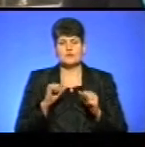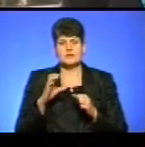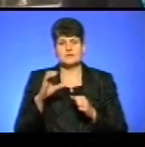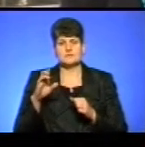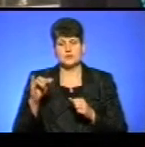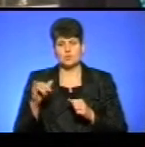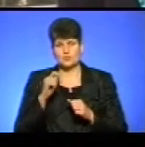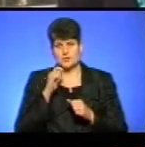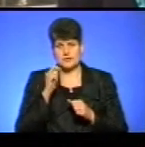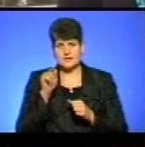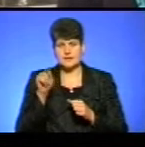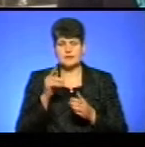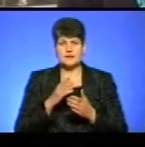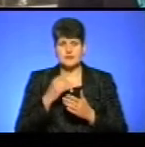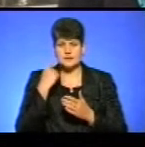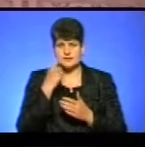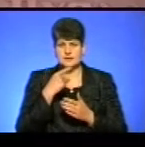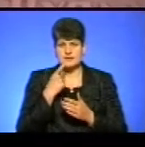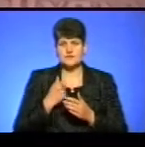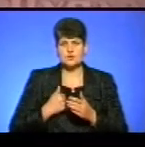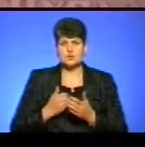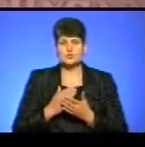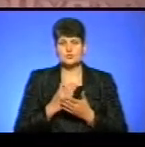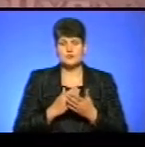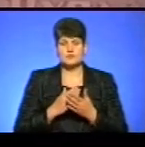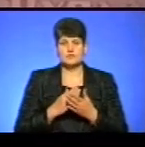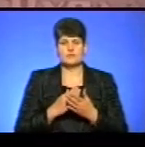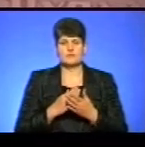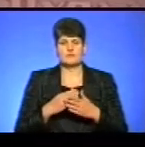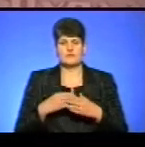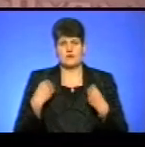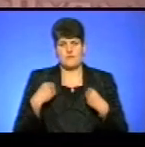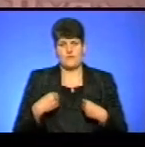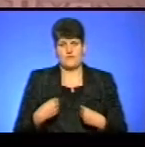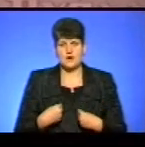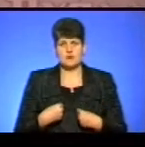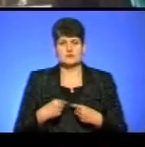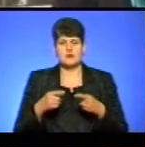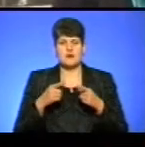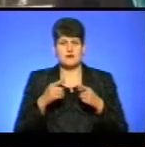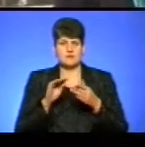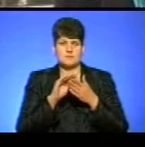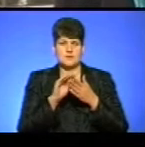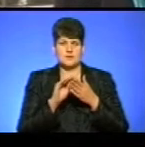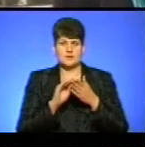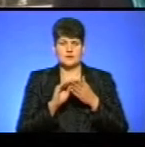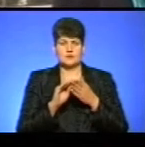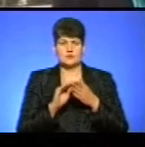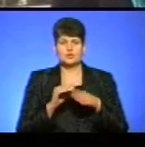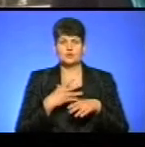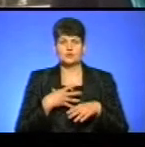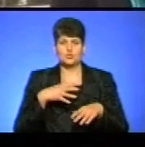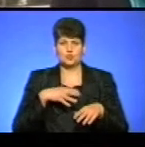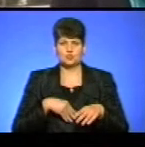України. На ній зображений військовослужбовець у камуфляжній формі. У лівому кутку надпис «Душу і тілу ми